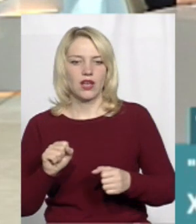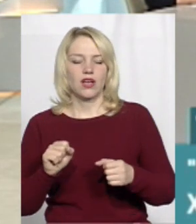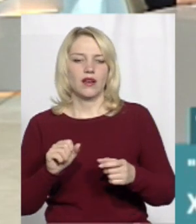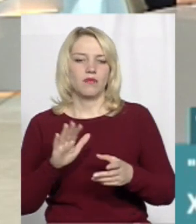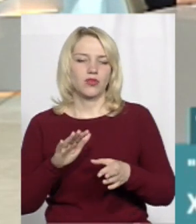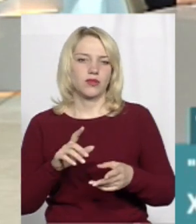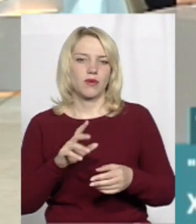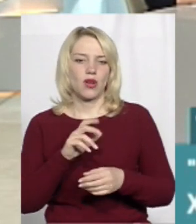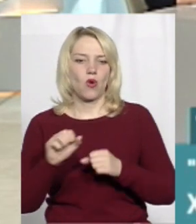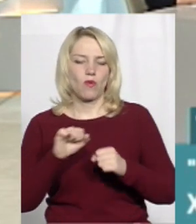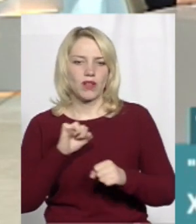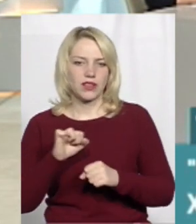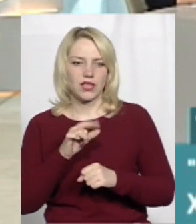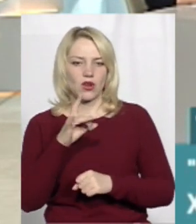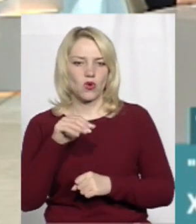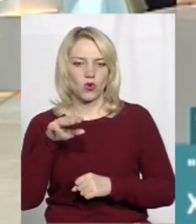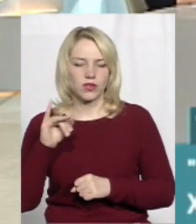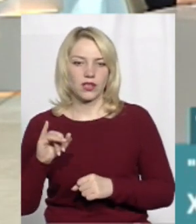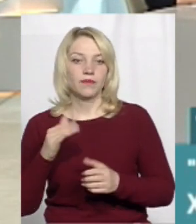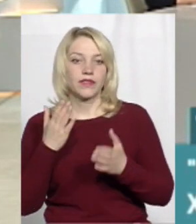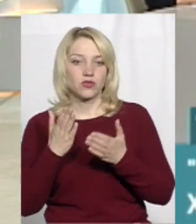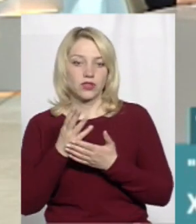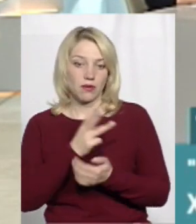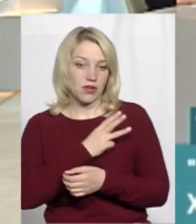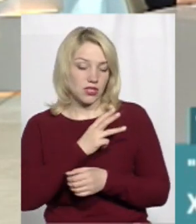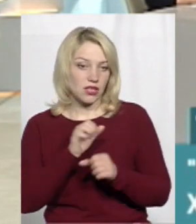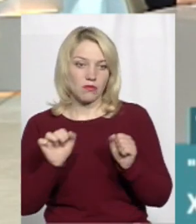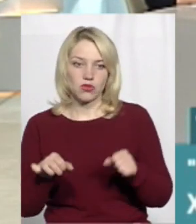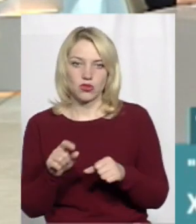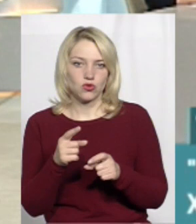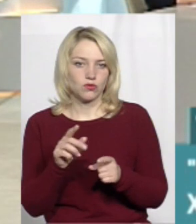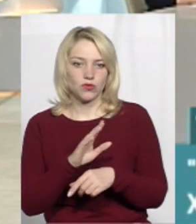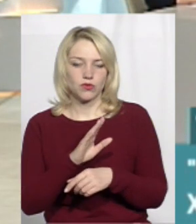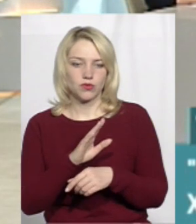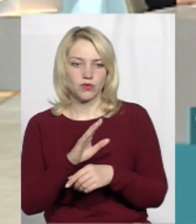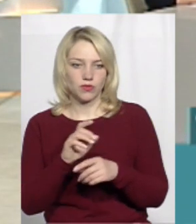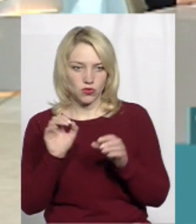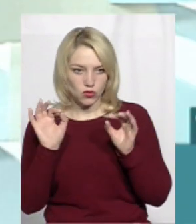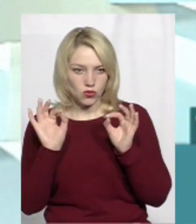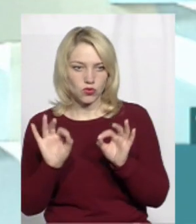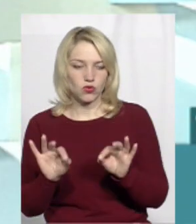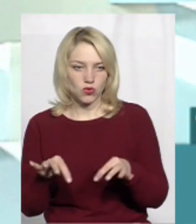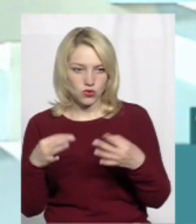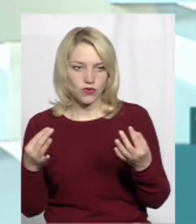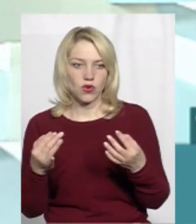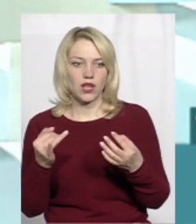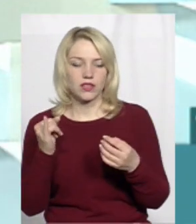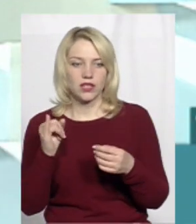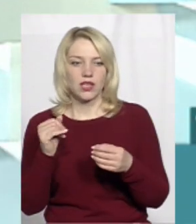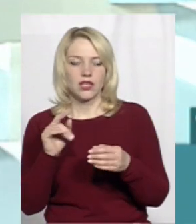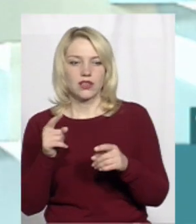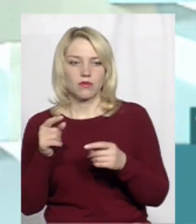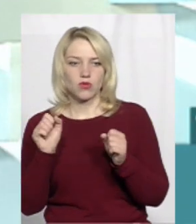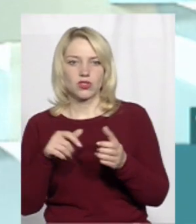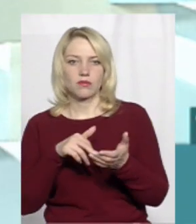роти. Відповідно, якщо є бажання і можливість, чому би і дозволяється, чому не вийти в